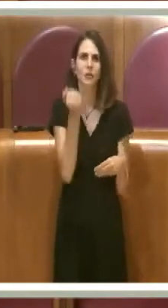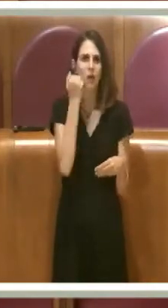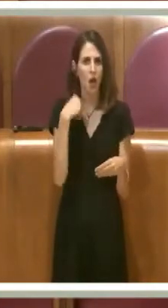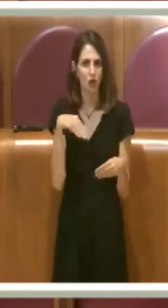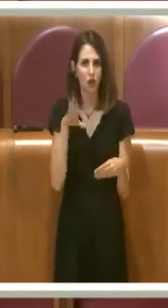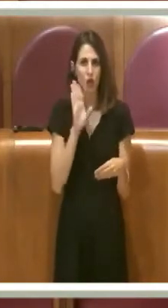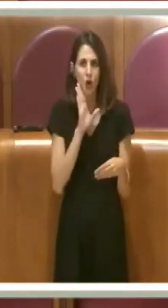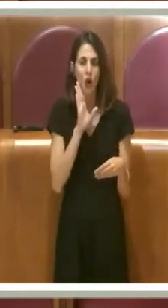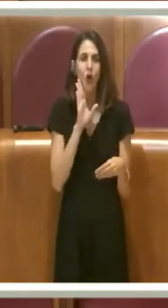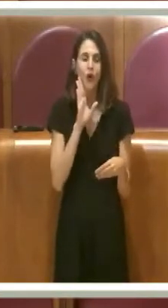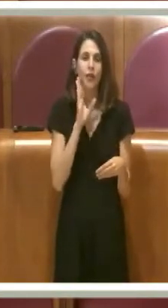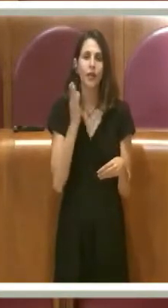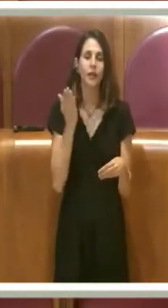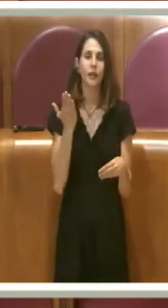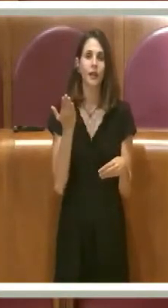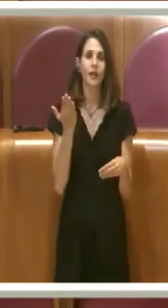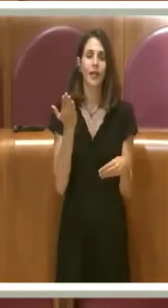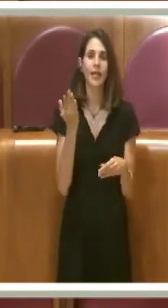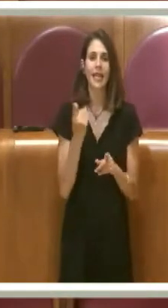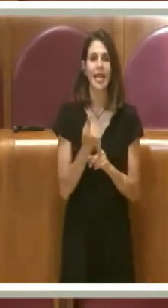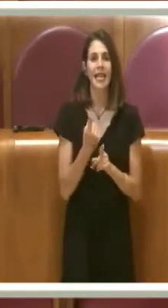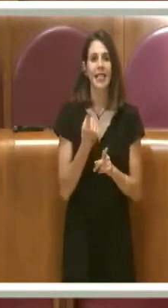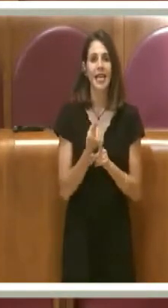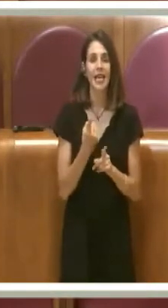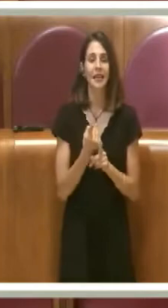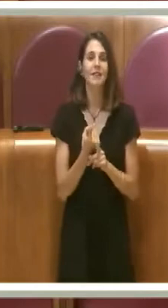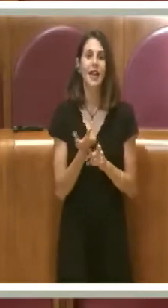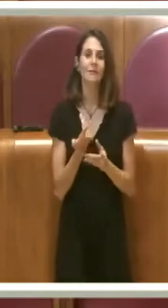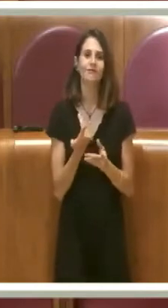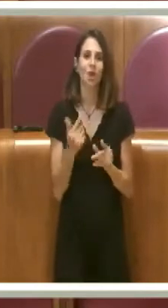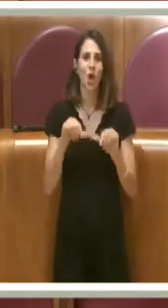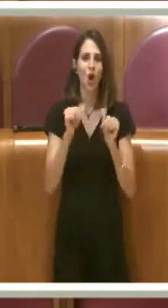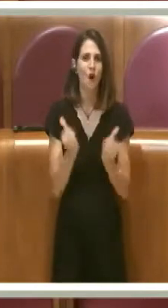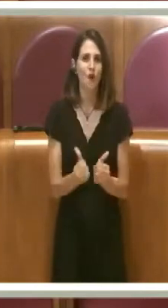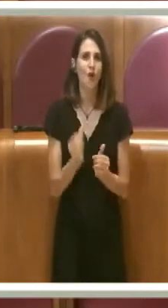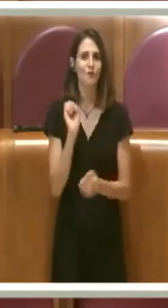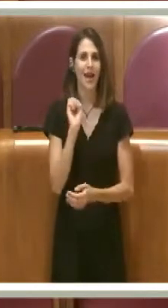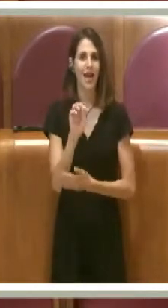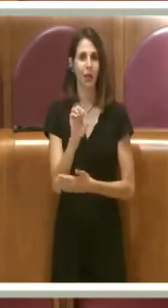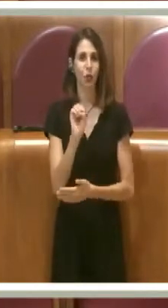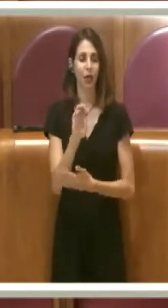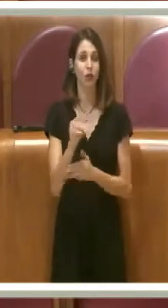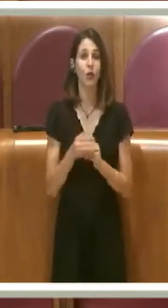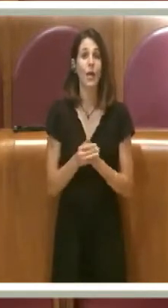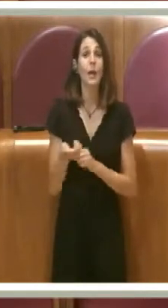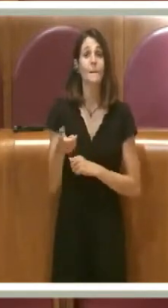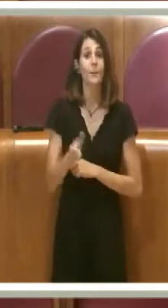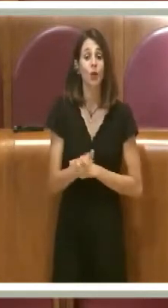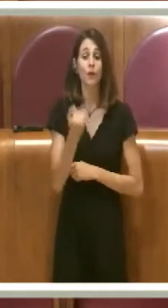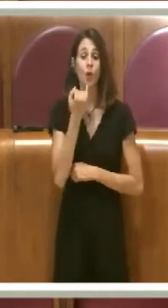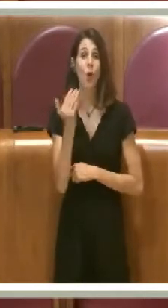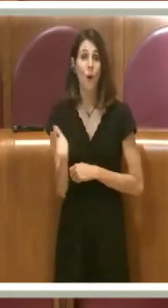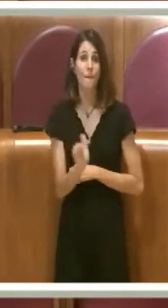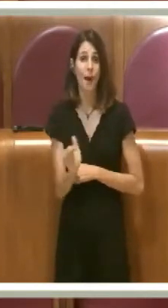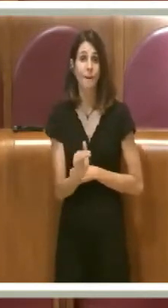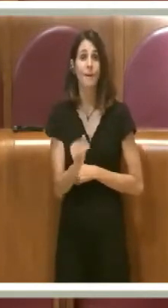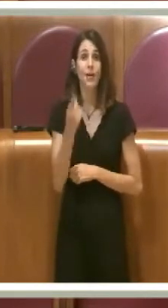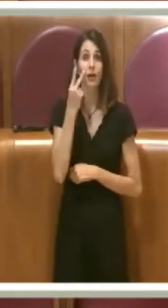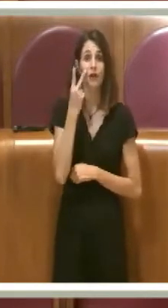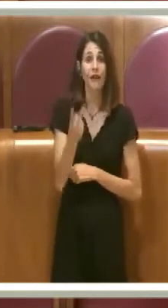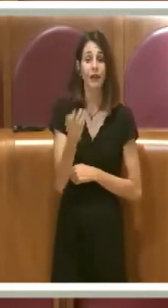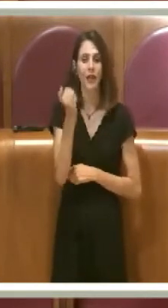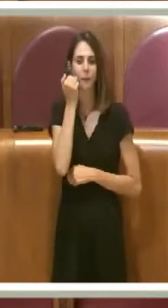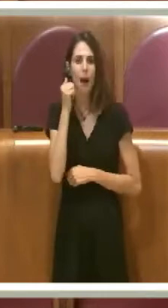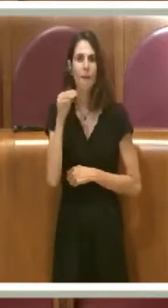anche a una funzione di tipo educativa, perché il vedere la partecipazione dei genitori